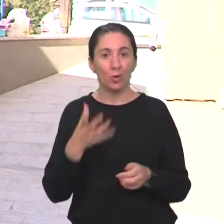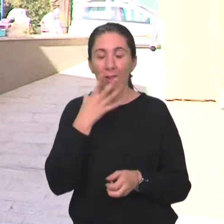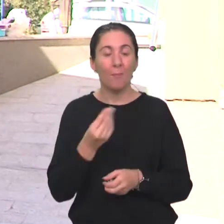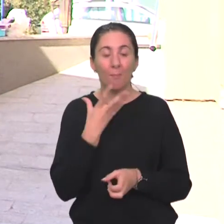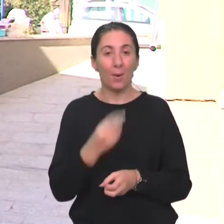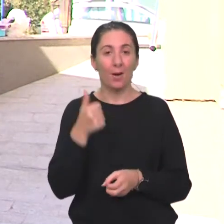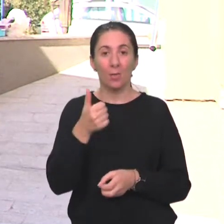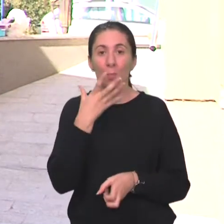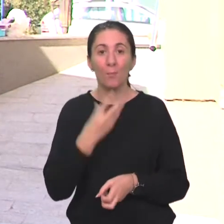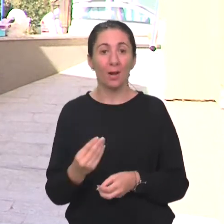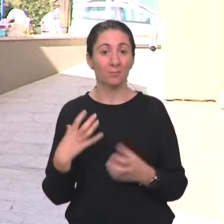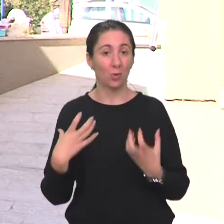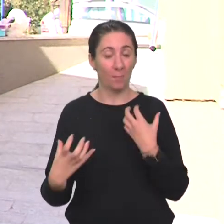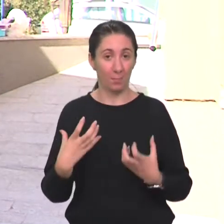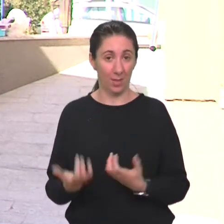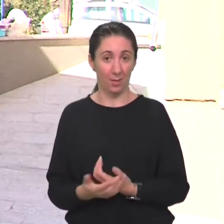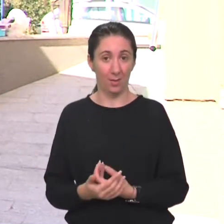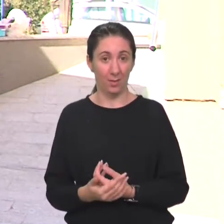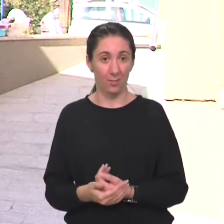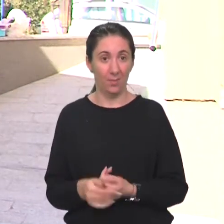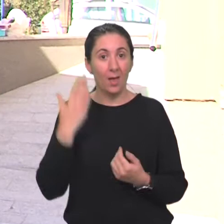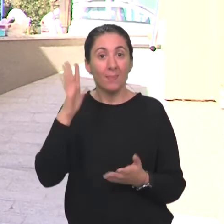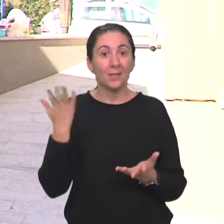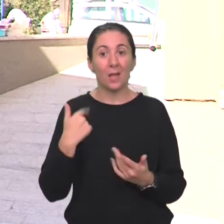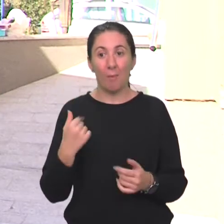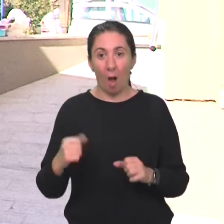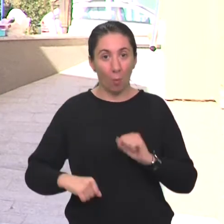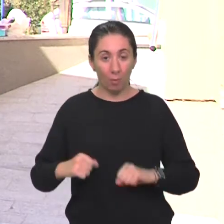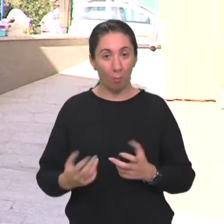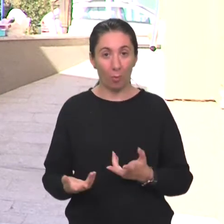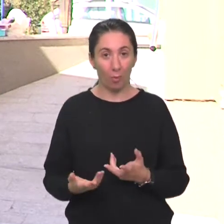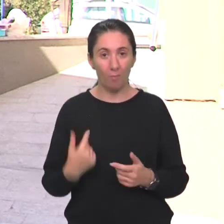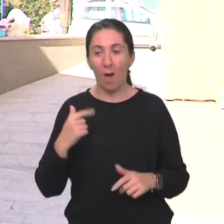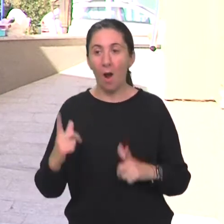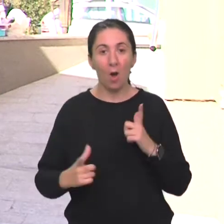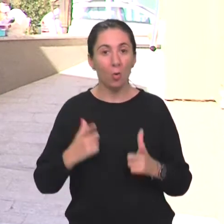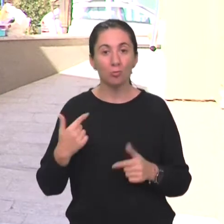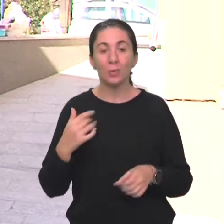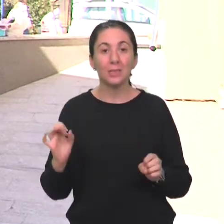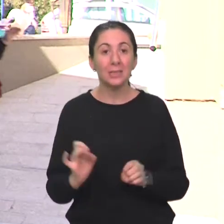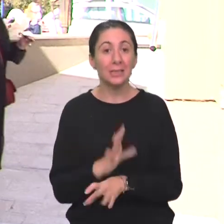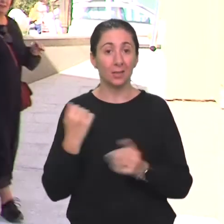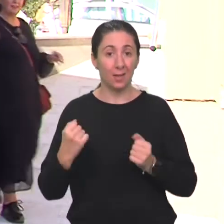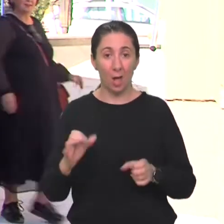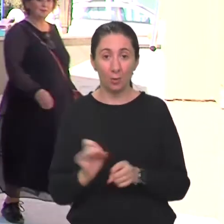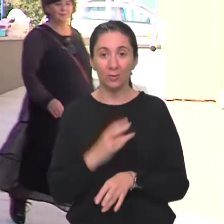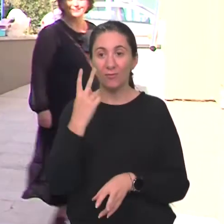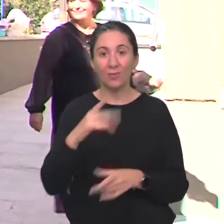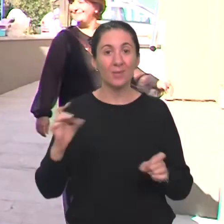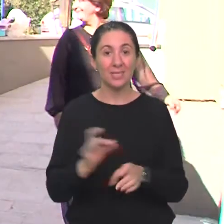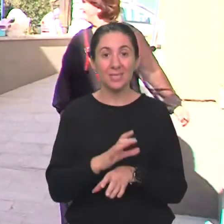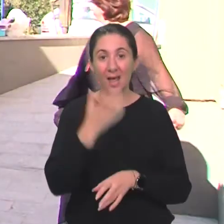lijepo, prekrasna, jedna prekrasna priredba, baš ovoga ne znam kako bi se ponašao, ali, u živo im manifestacijom kad vidim sretna